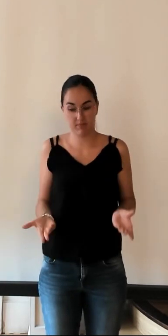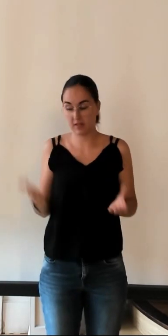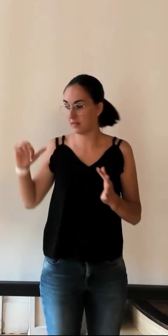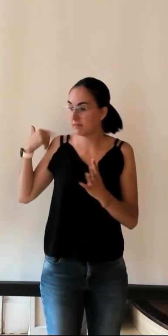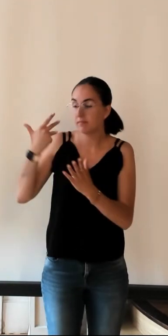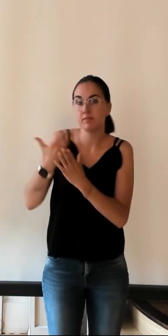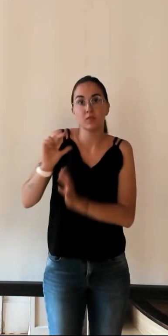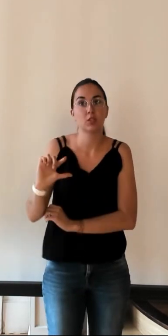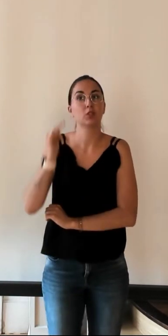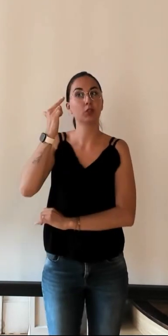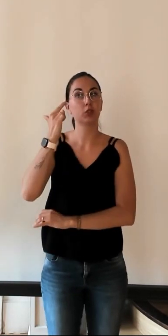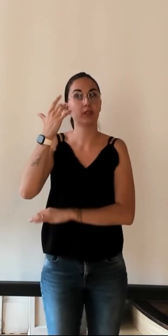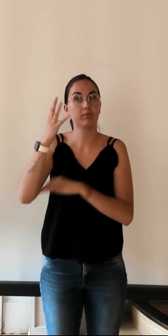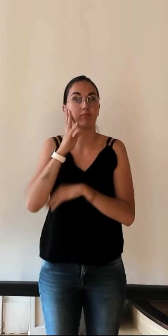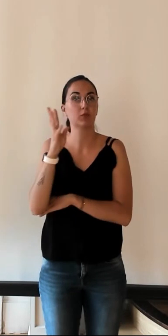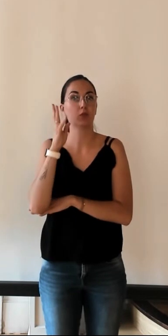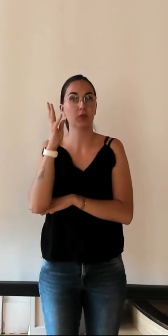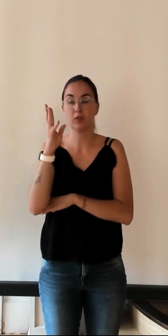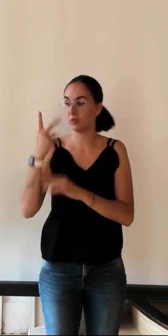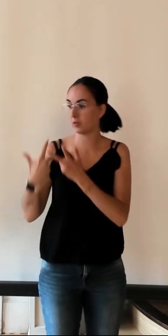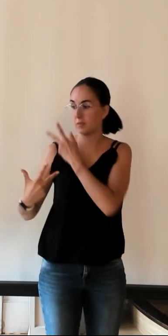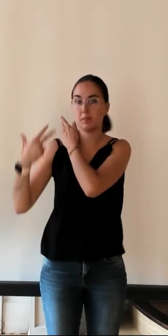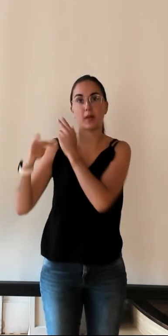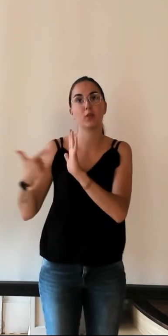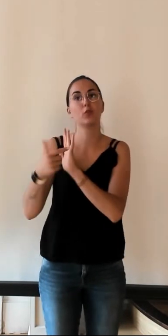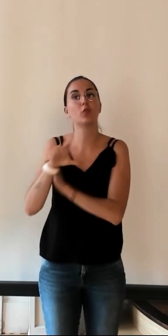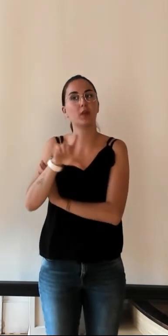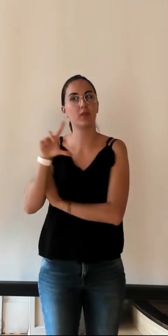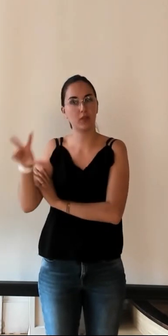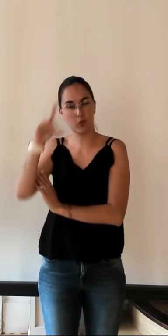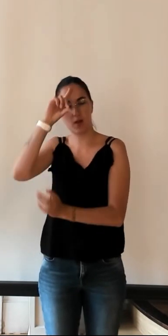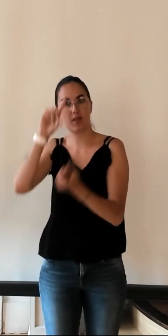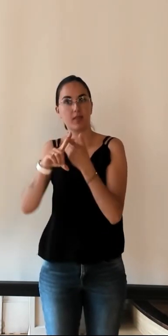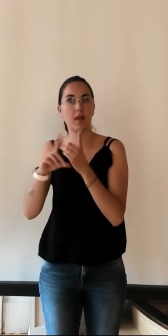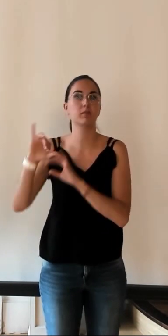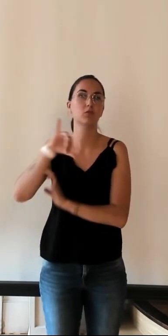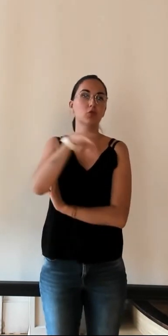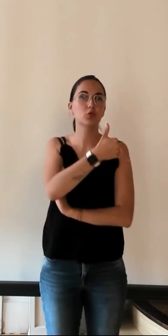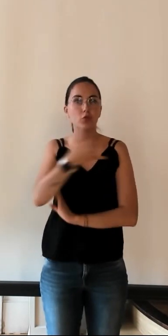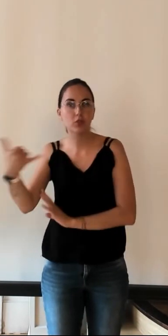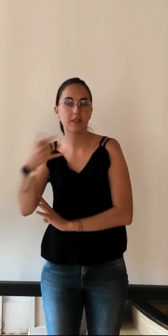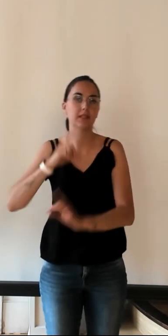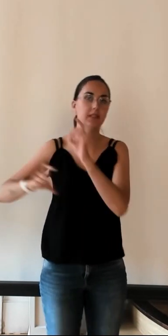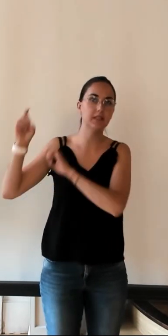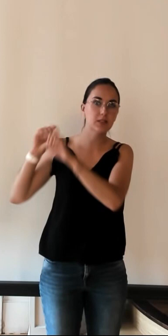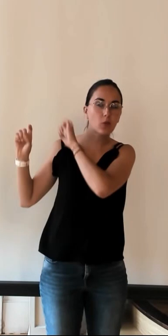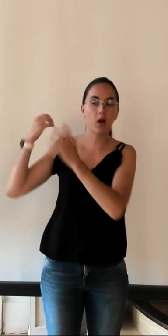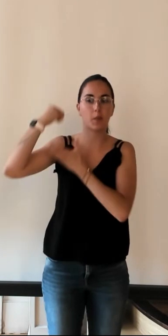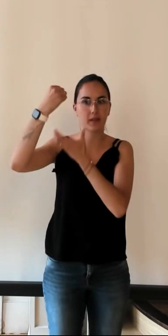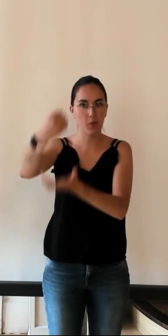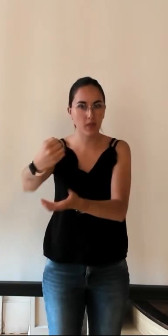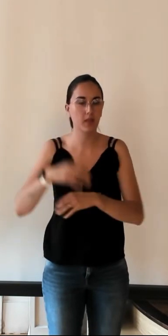cycle 2023, des conférences du cycle des Jeudis de l'Histoire et du Patrimoine. Tout d'abord, je dois excuser